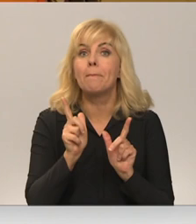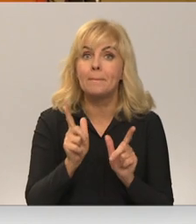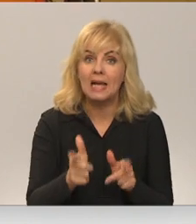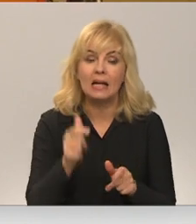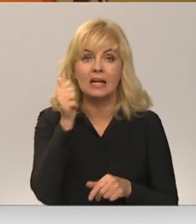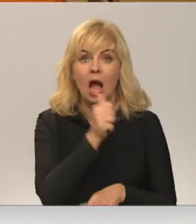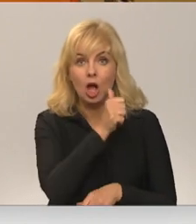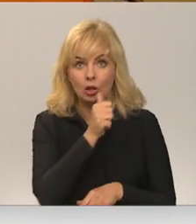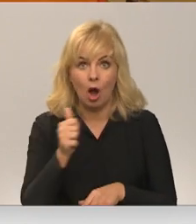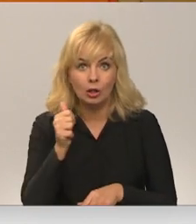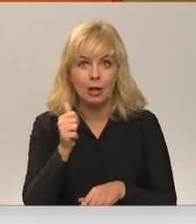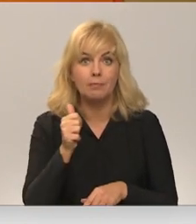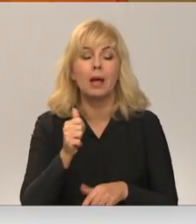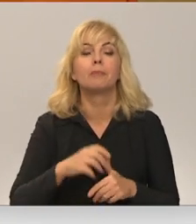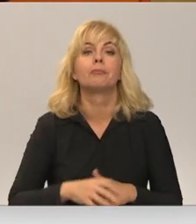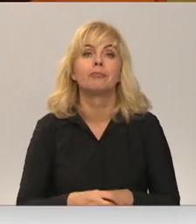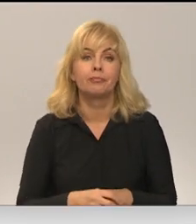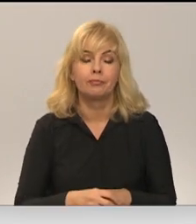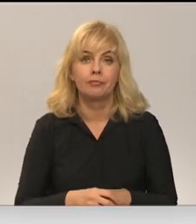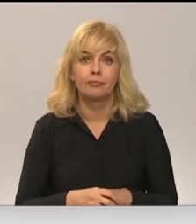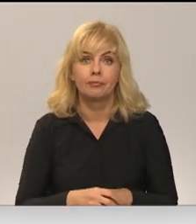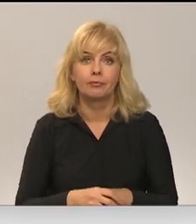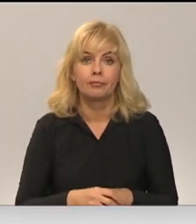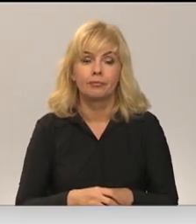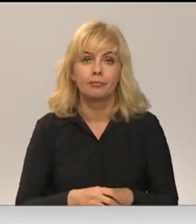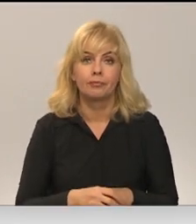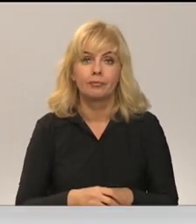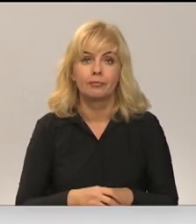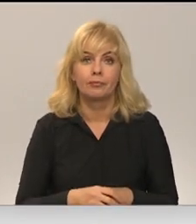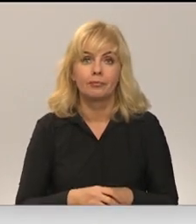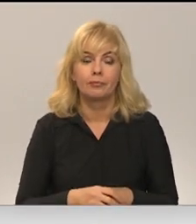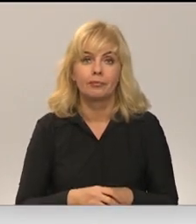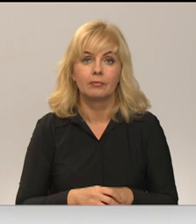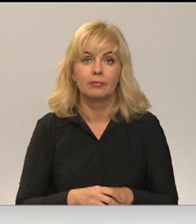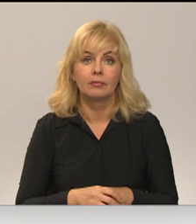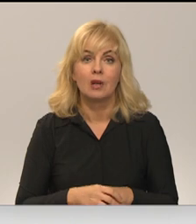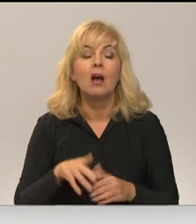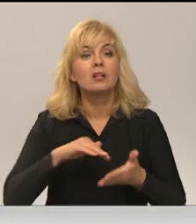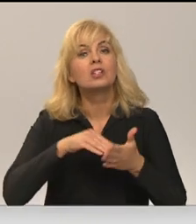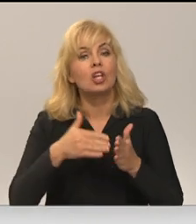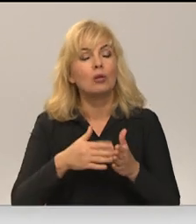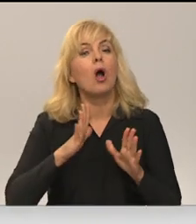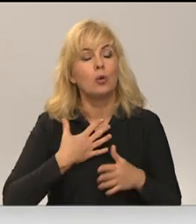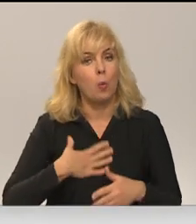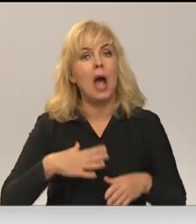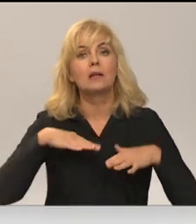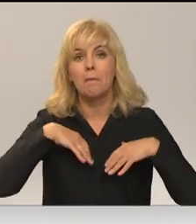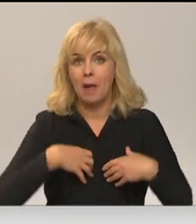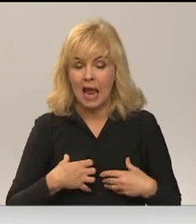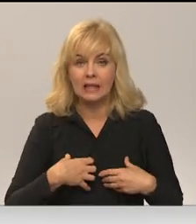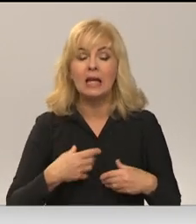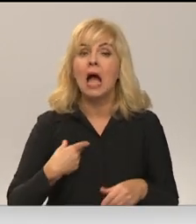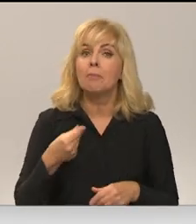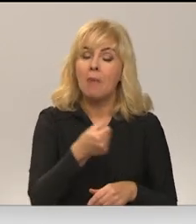anonīmi. Es cistumu situāciju, man šķiņu piečērņu. Situācija ir ļoti beidīga. Mums ir